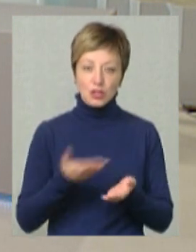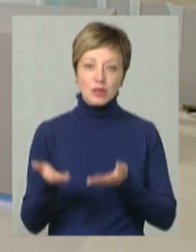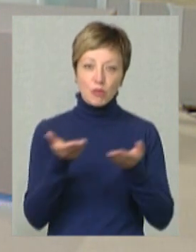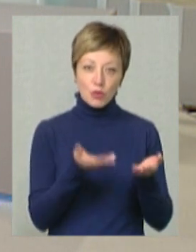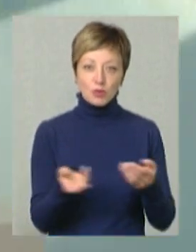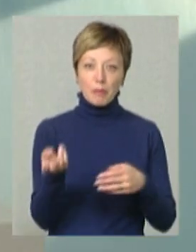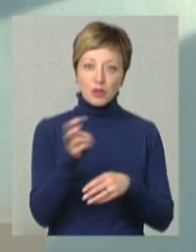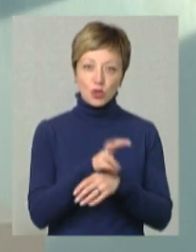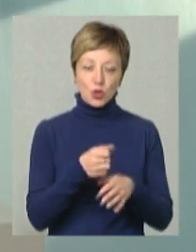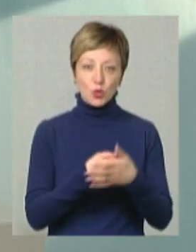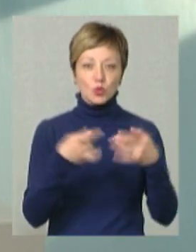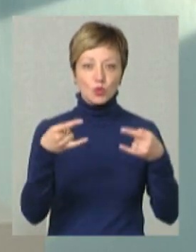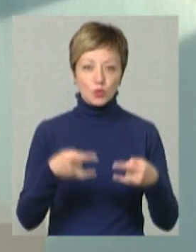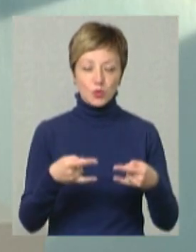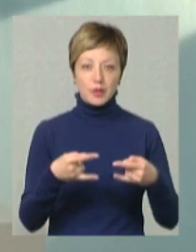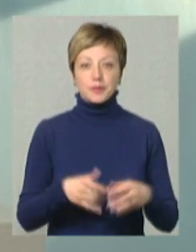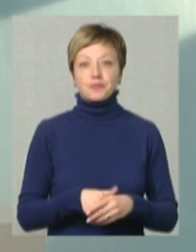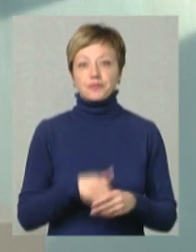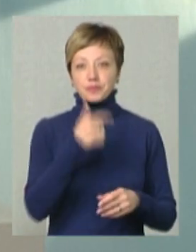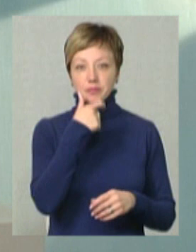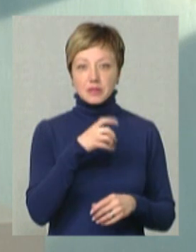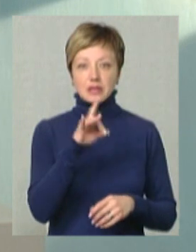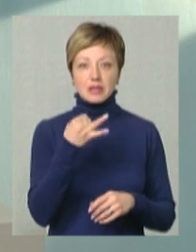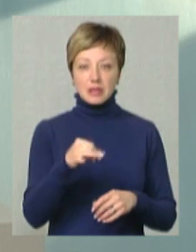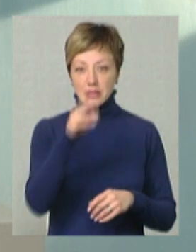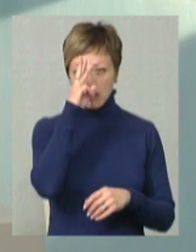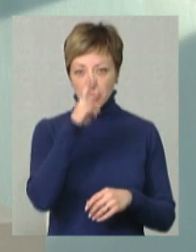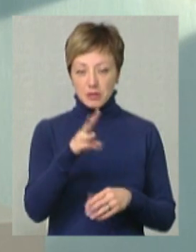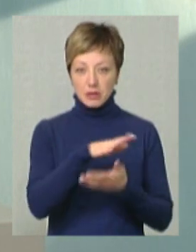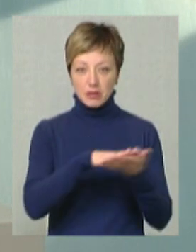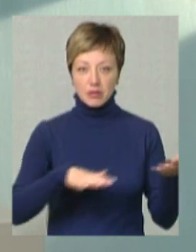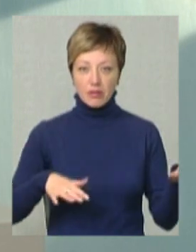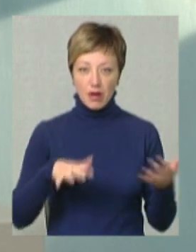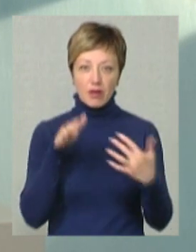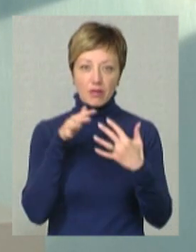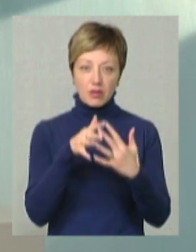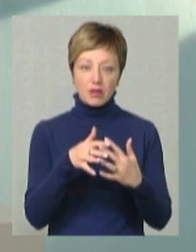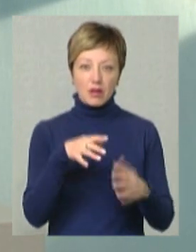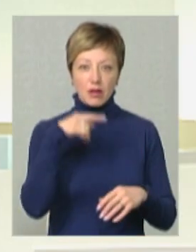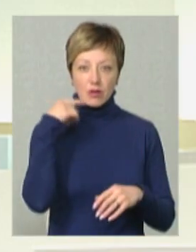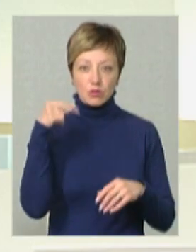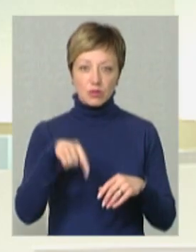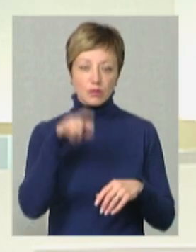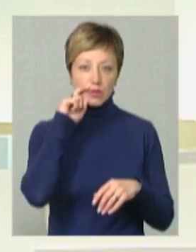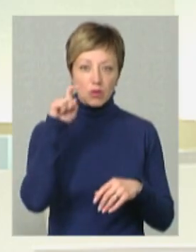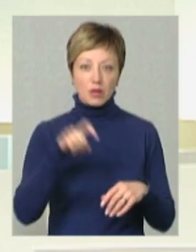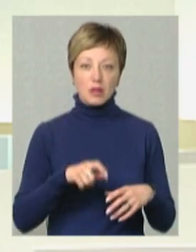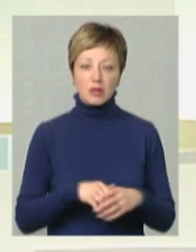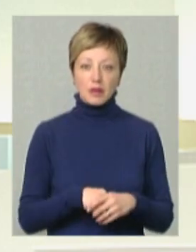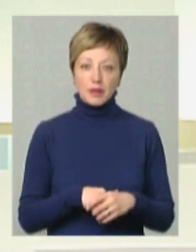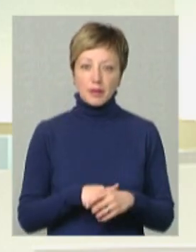прийшли до студії. Пане Сергію, третій місяць триває повномасштабне вторгнення Росії в Україну